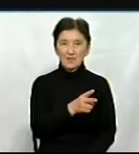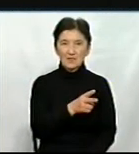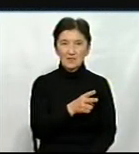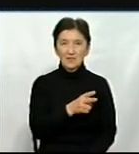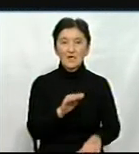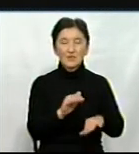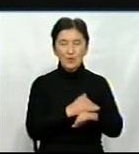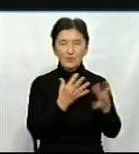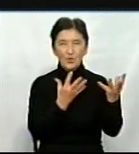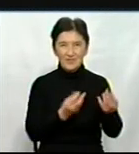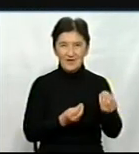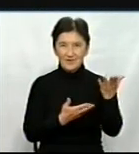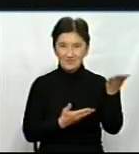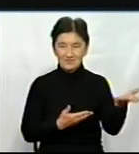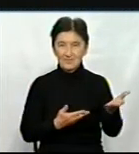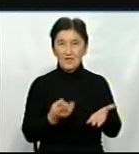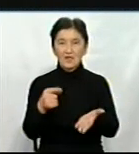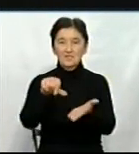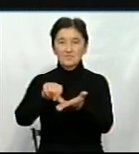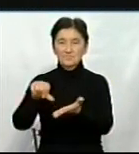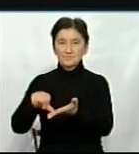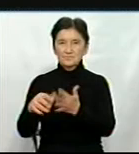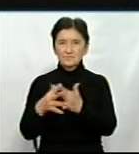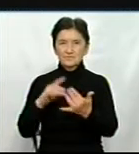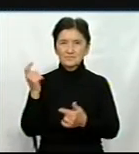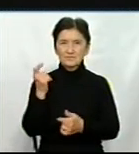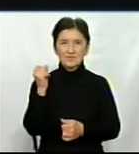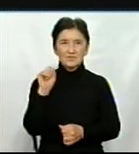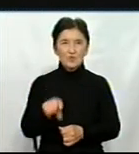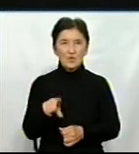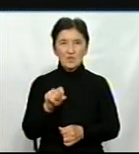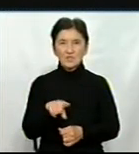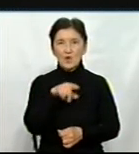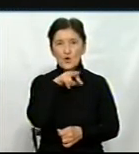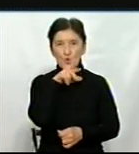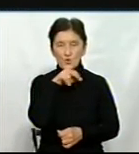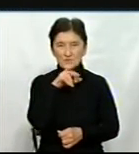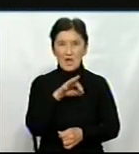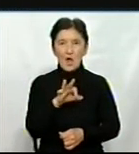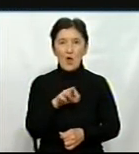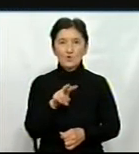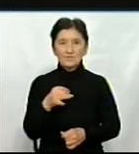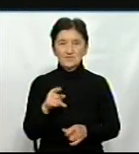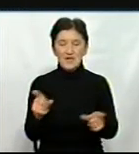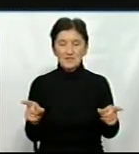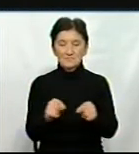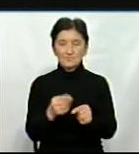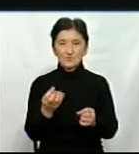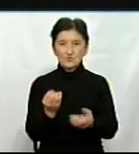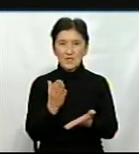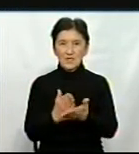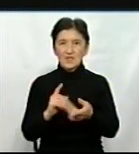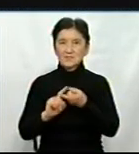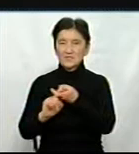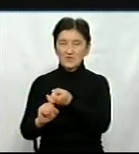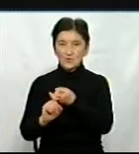Доброго дня. Представники фермерського господарства «Золота коза» Петяна та Сергій Орловський. З ними ще є проблема по зв